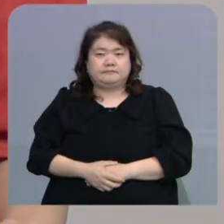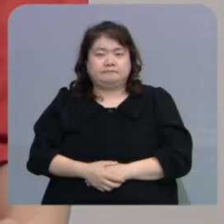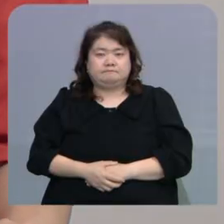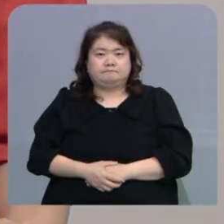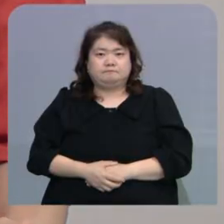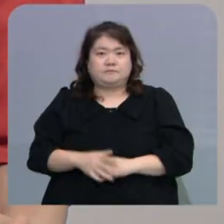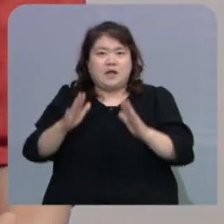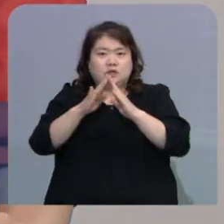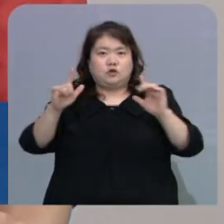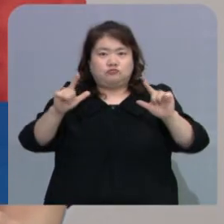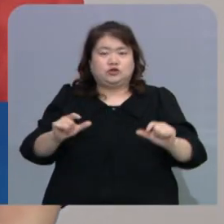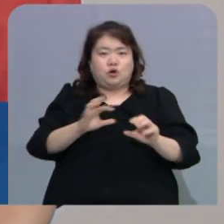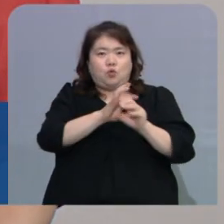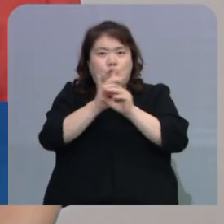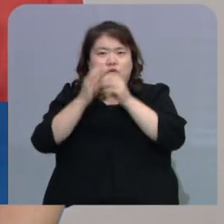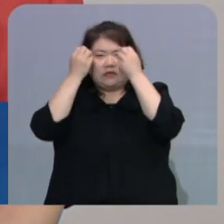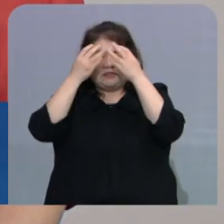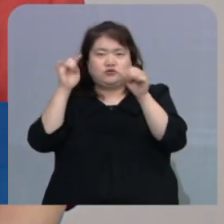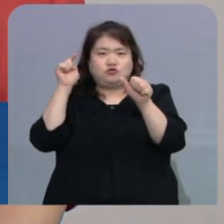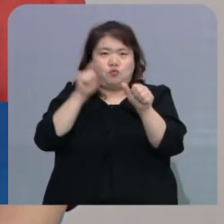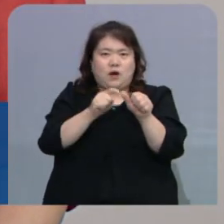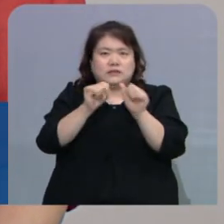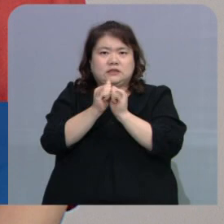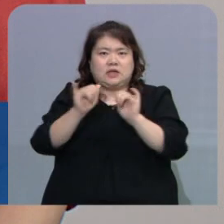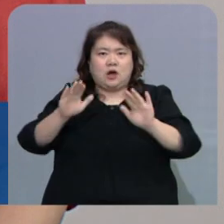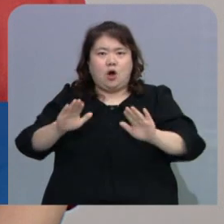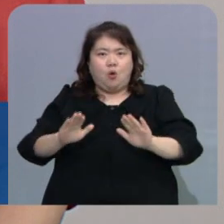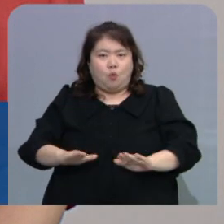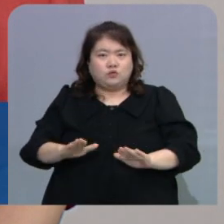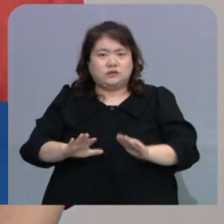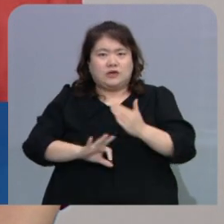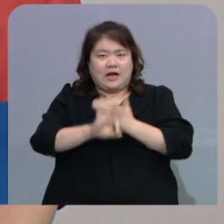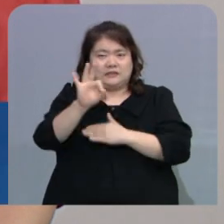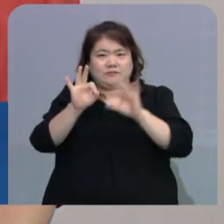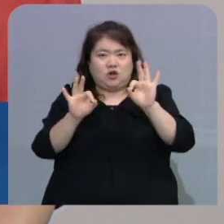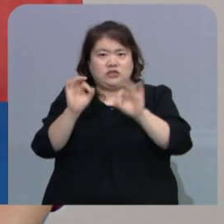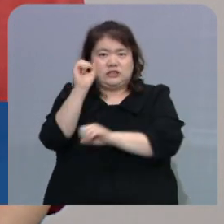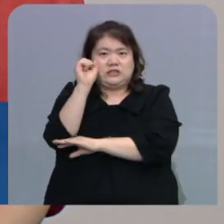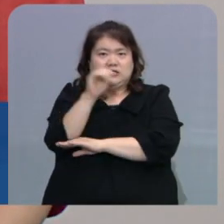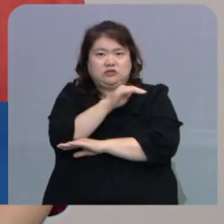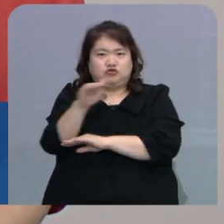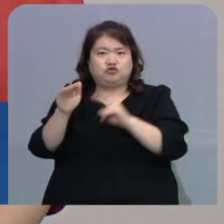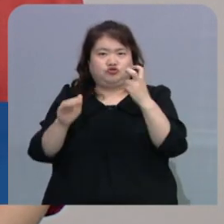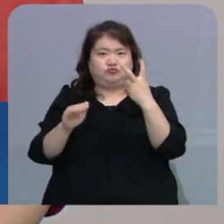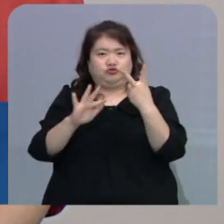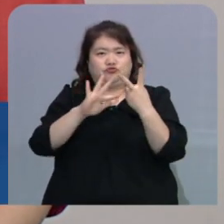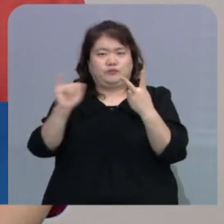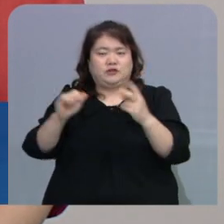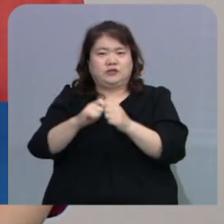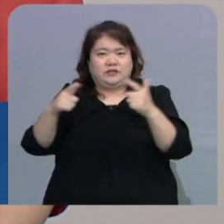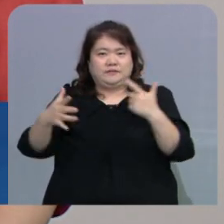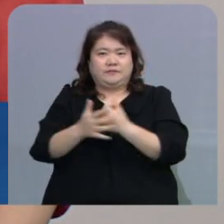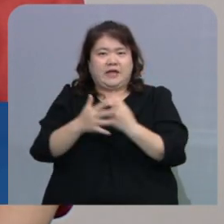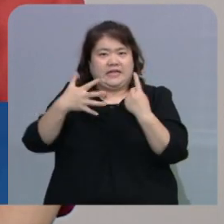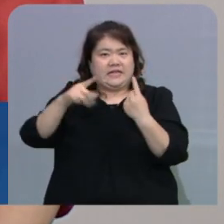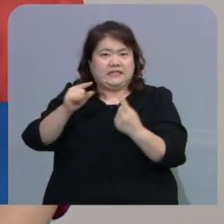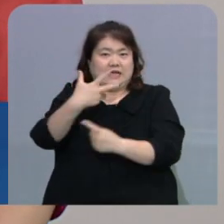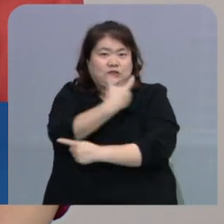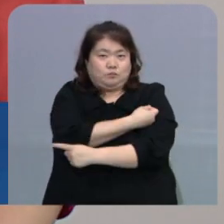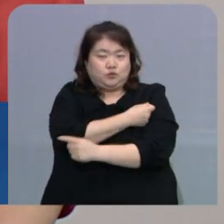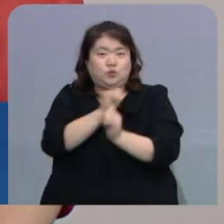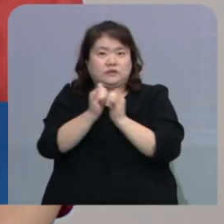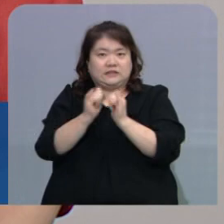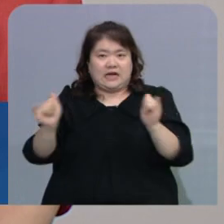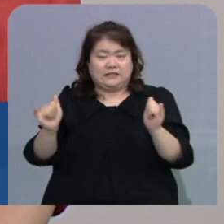전북 지역 코로나19 신규 확진자가 오늘 오전 10시 기준 22명 늘었습니다. 백신 1차 누적 접종자는